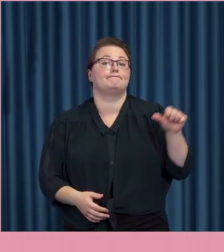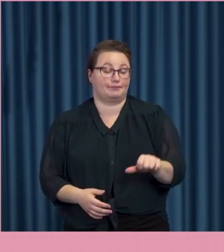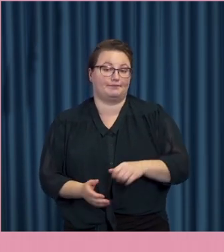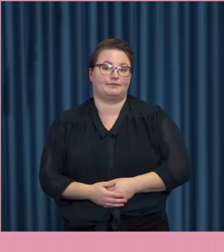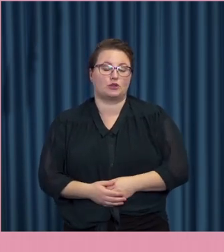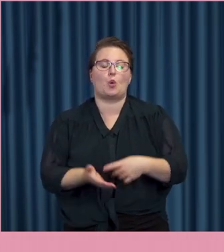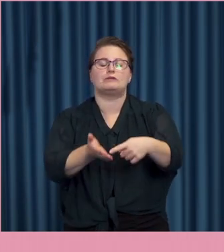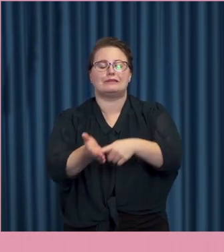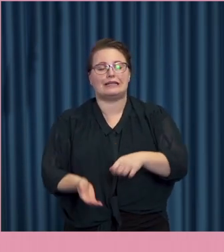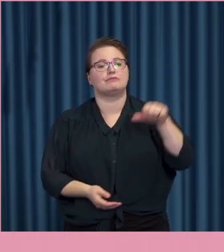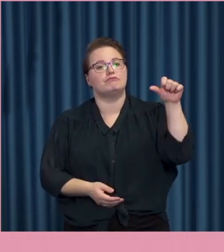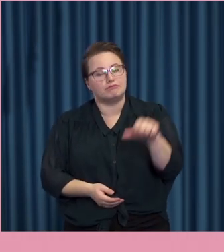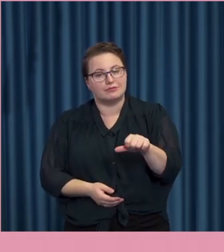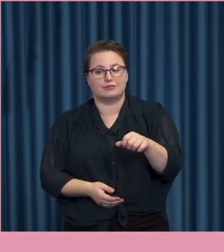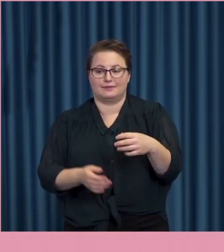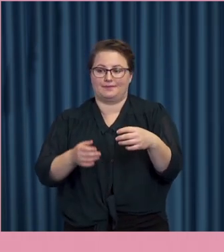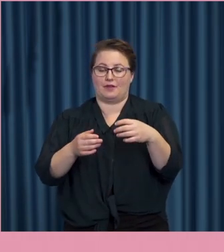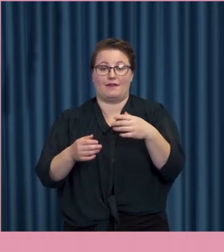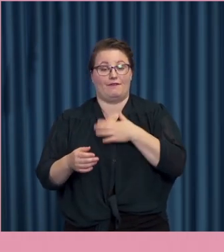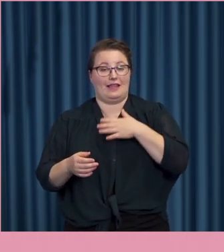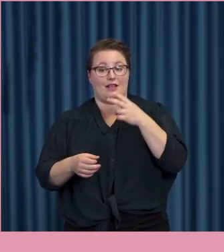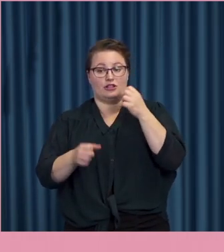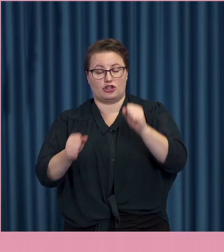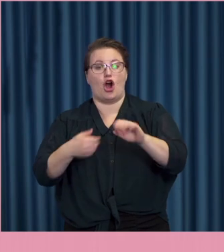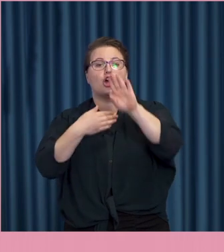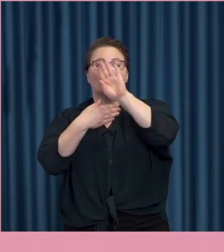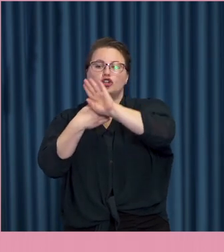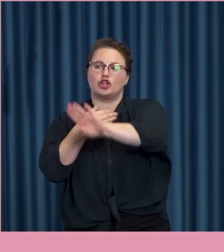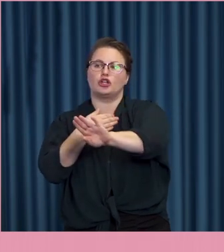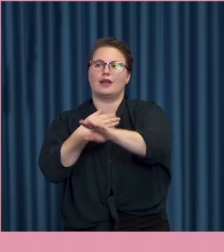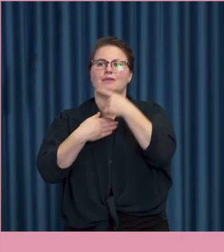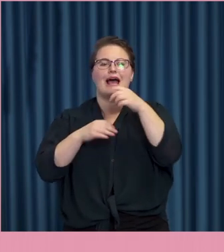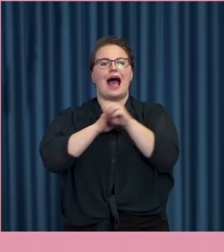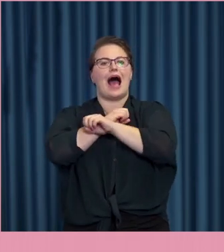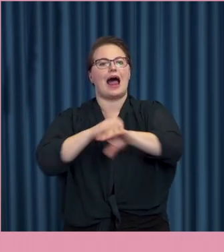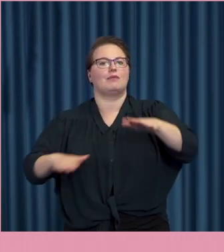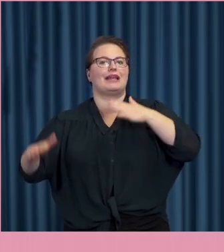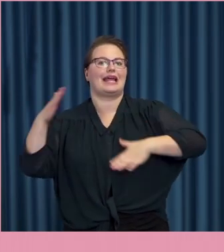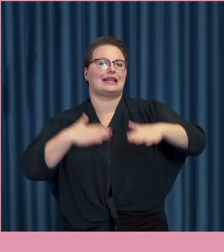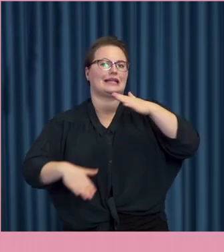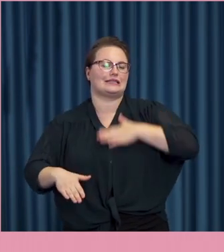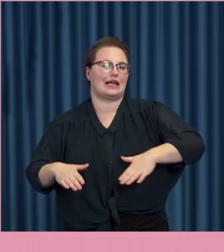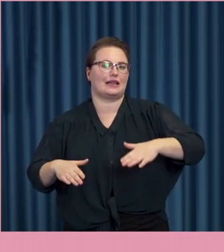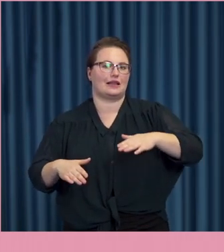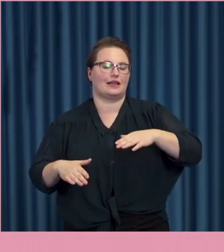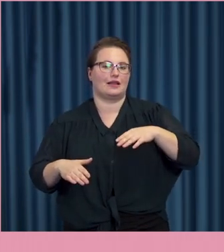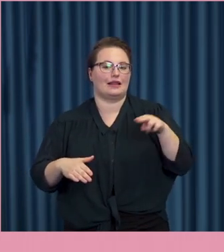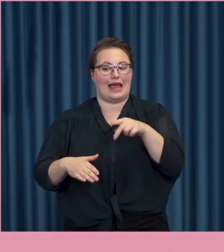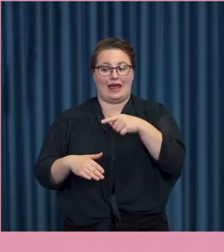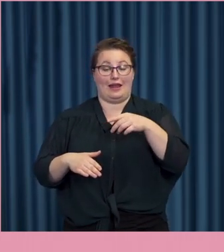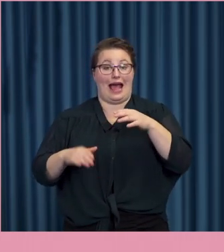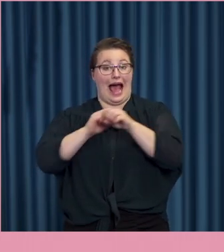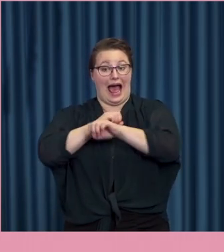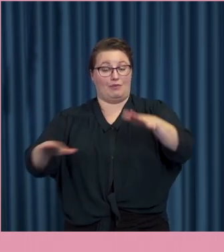funkar särskilt dåligt när det gäller att skydda allmänna intressen. När de manifesteras genom